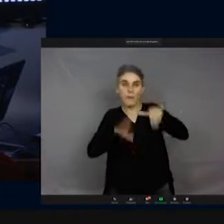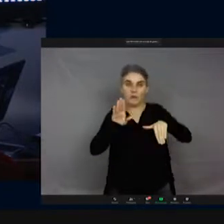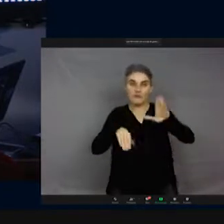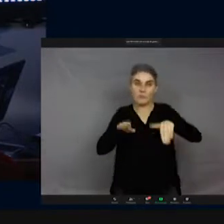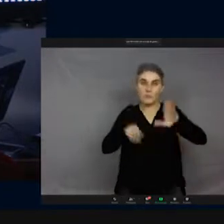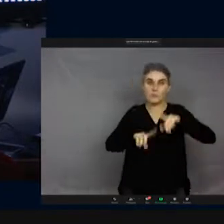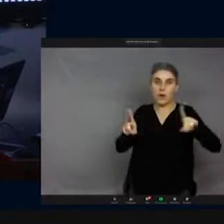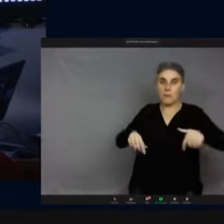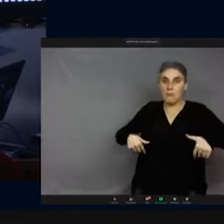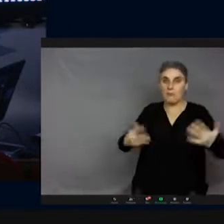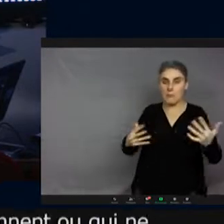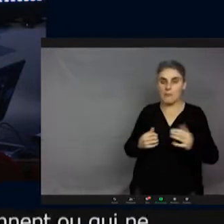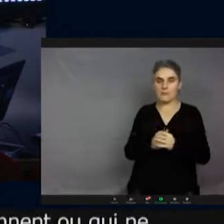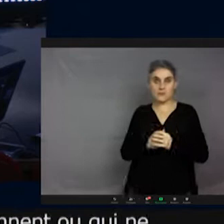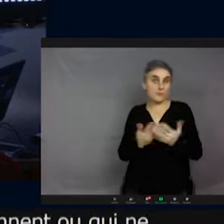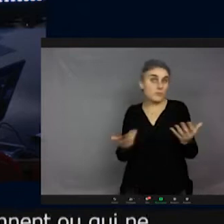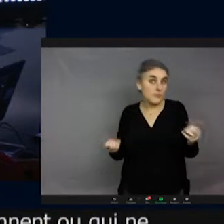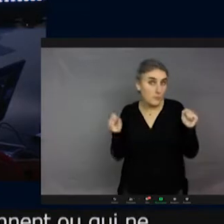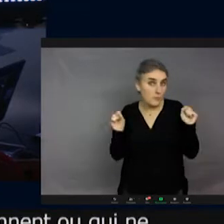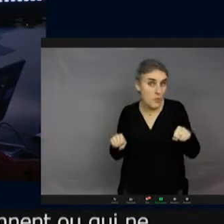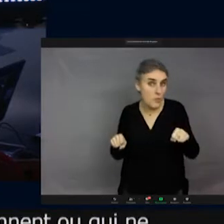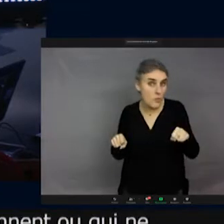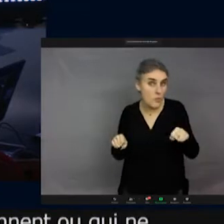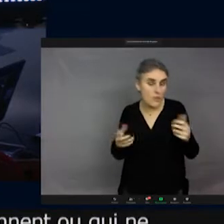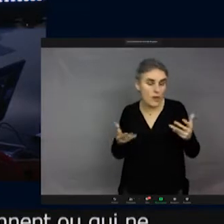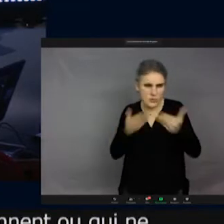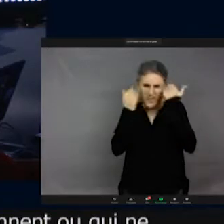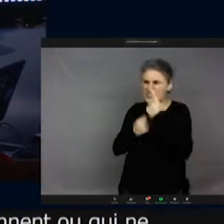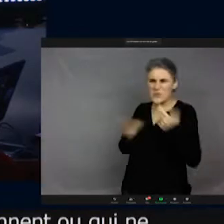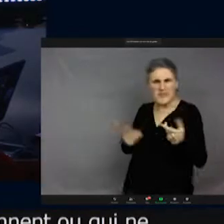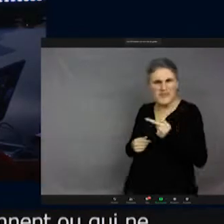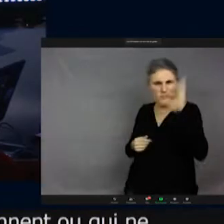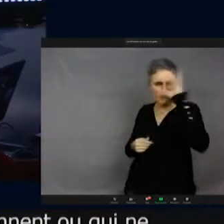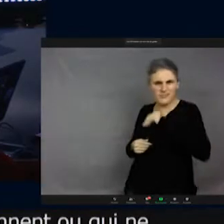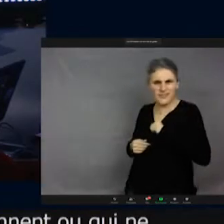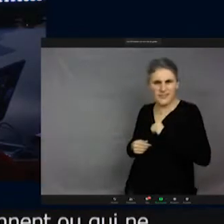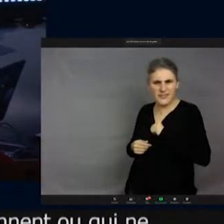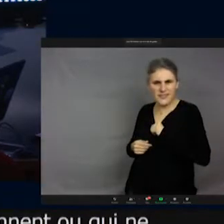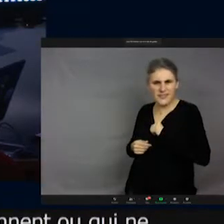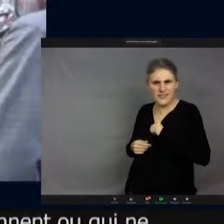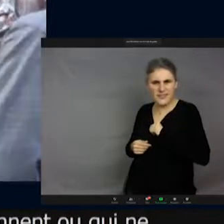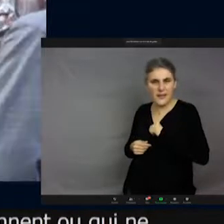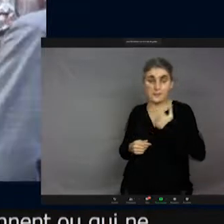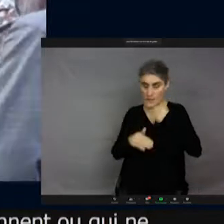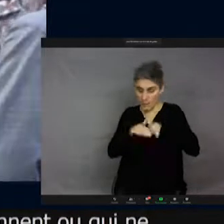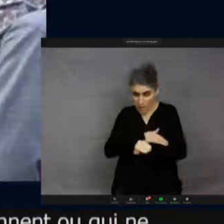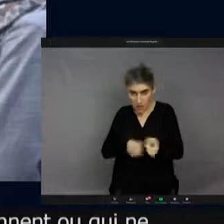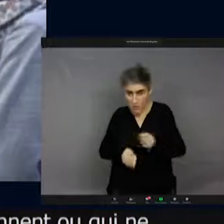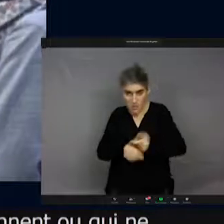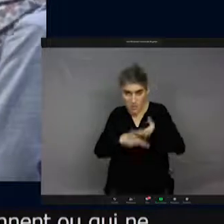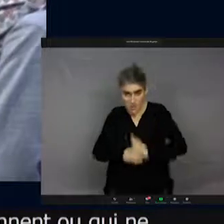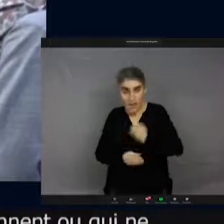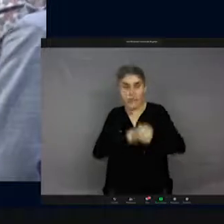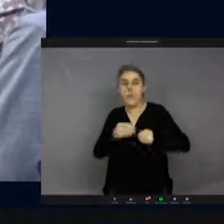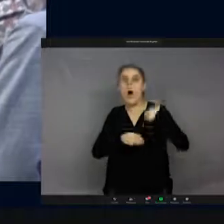Donc,'est plus...'est... Pardon, j'ai oublié la question, mais... Est-ce que c'est de l'inné ou de l'acquis ? l'inné ou l'acquis. D'être